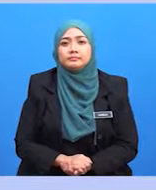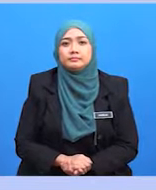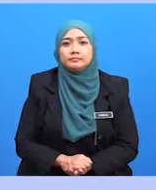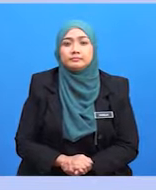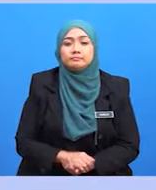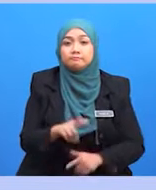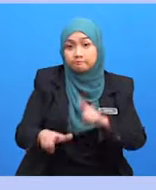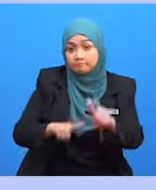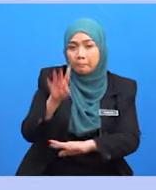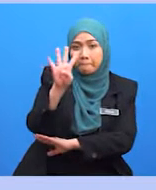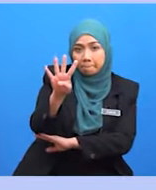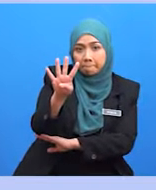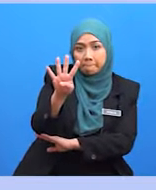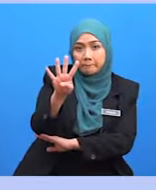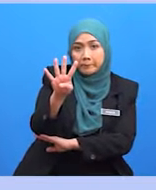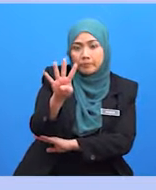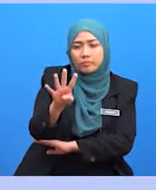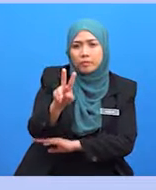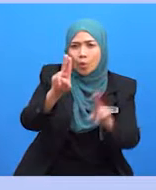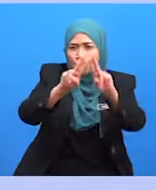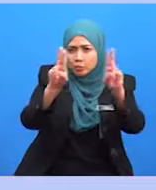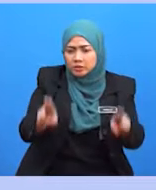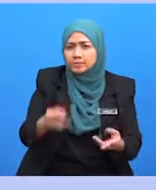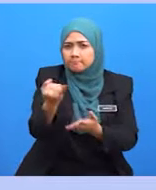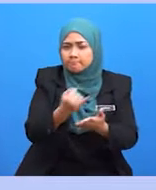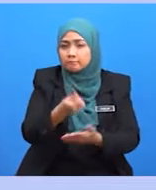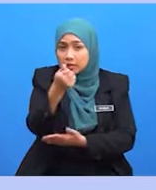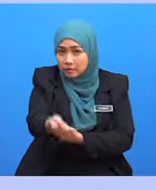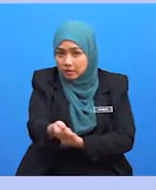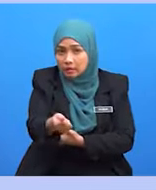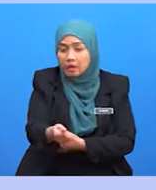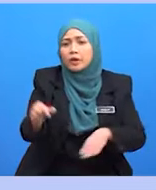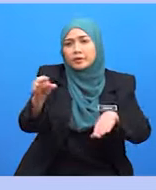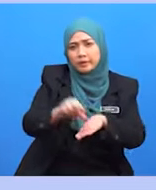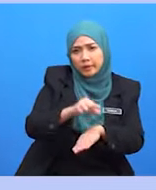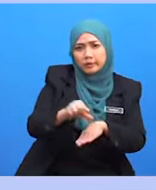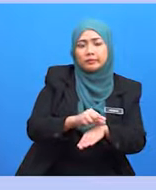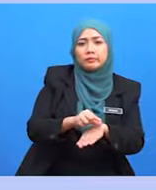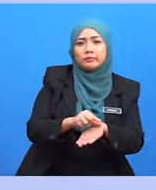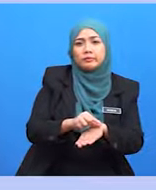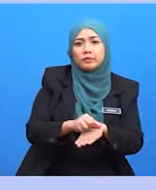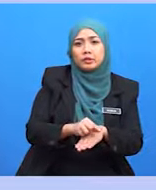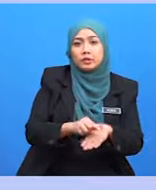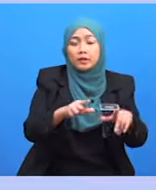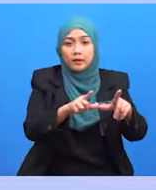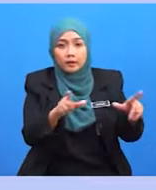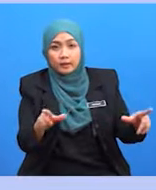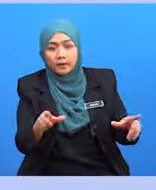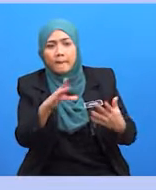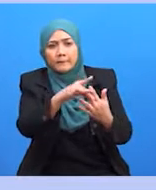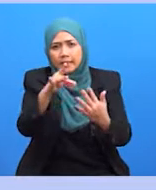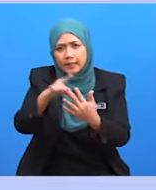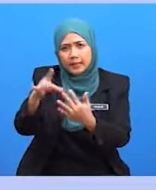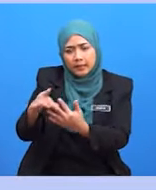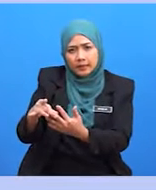Langkah keempat, uji lakaran anda dengan sasaran pengguna anda. Pilih tiga lakaran terbaik anda